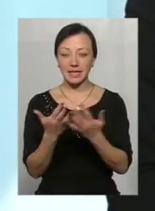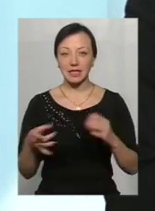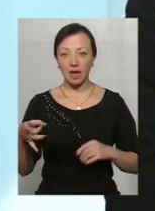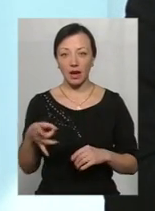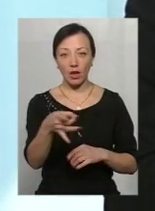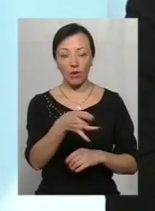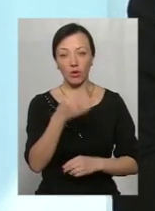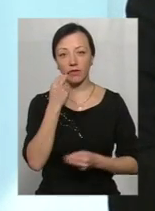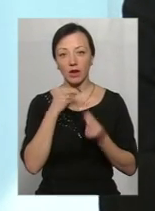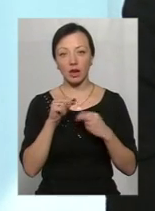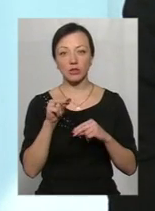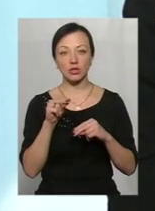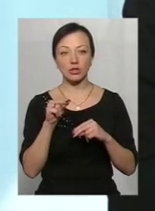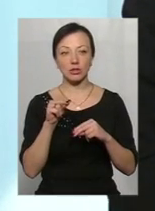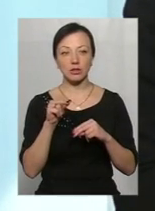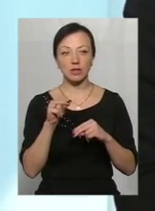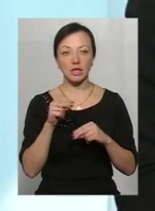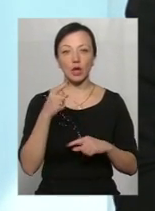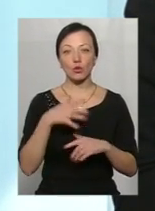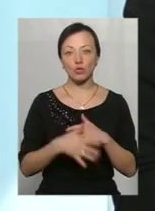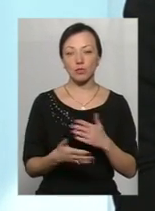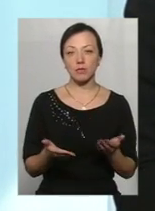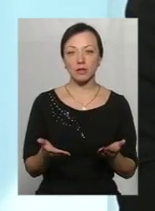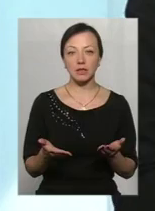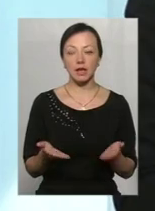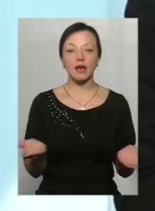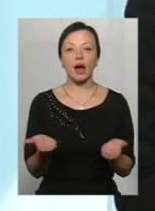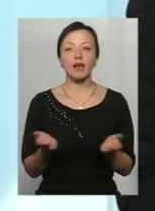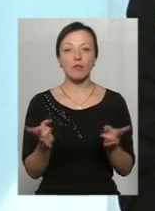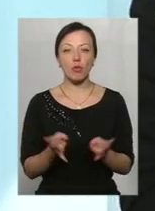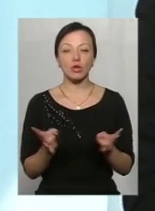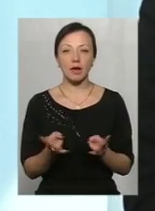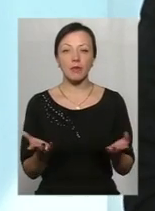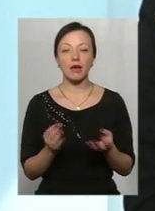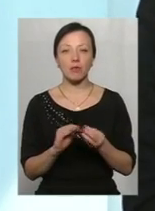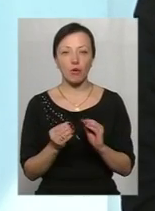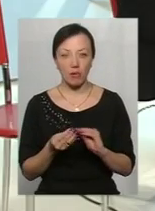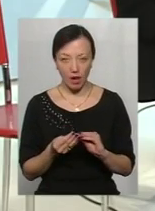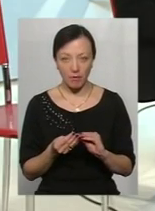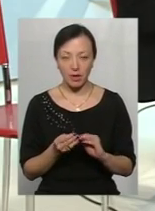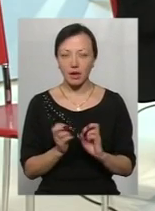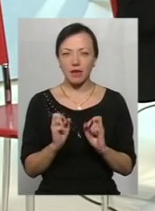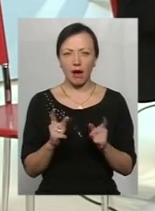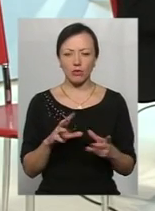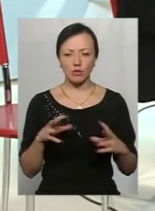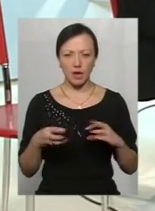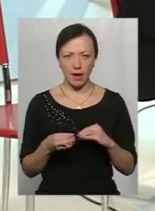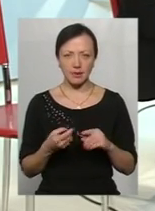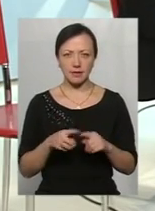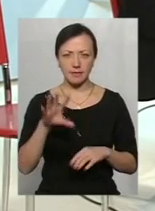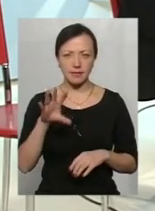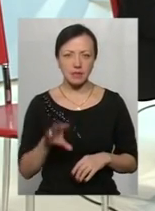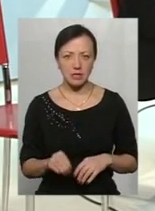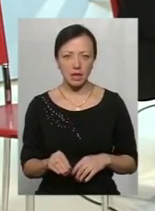краще розуміти, які потреби, які проблеми, і якось узагальнювавши ці проблеми,